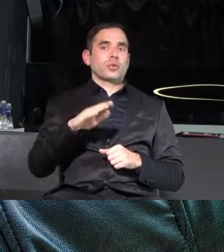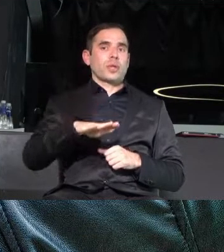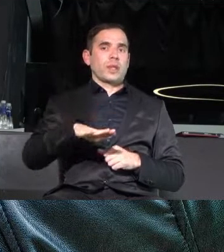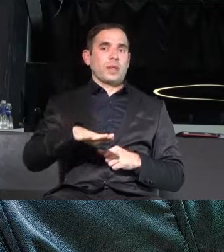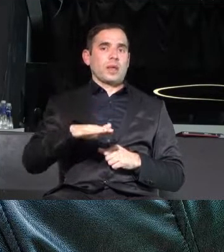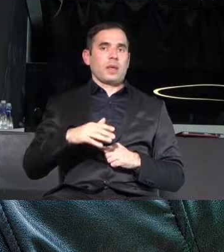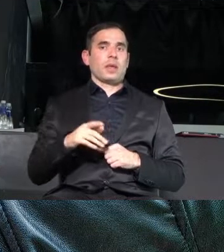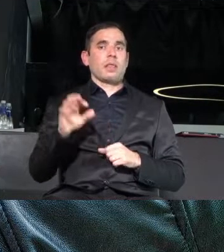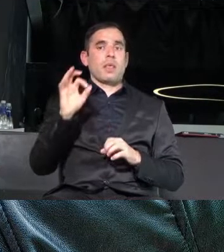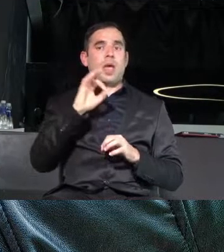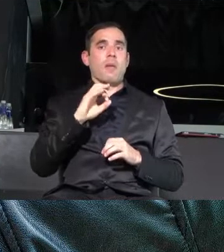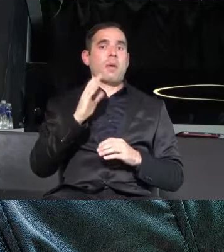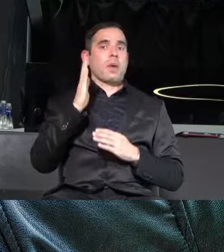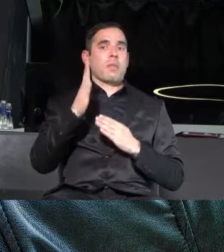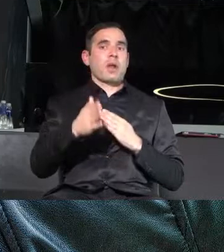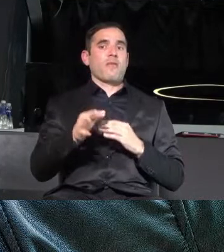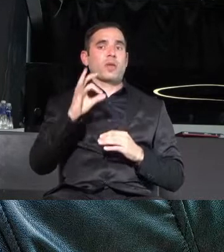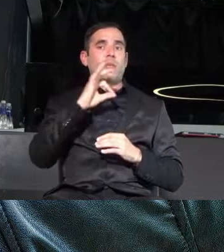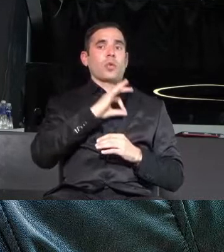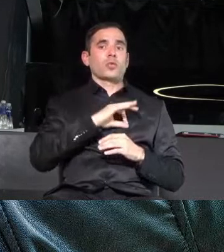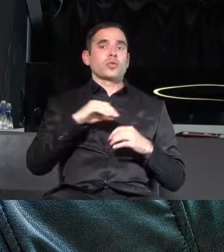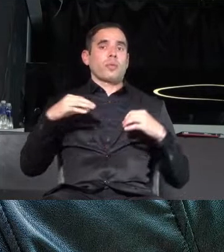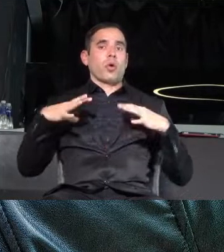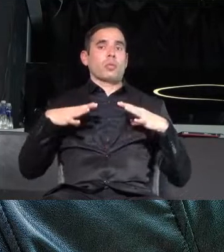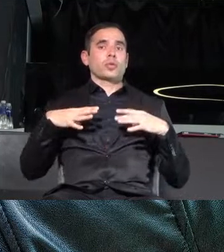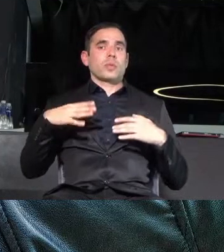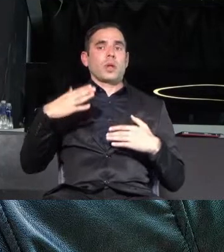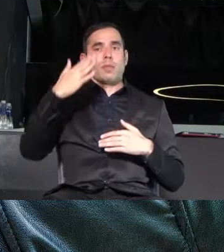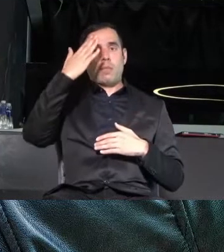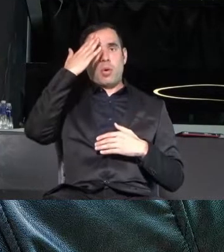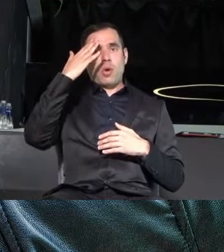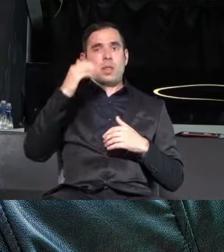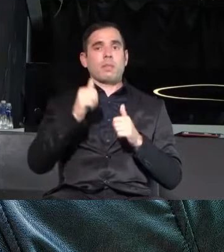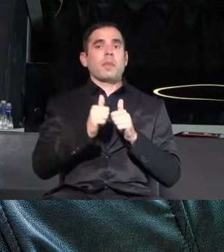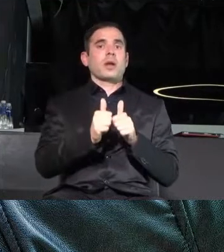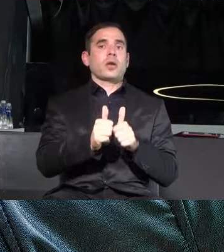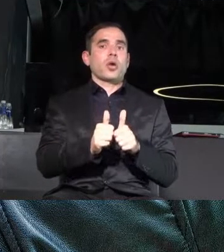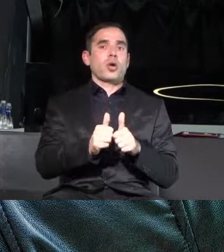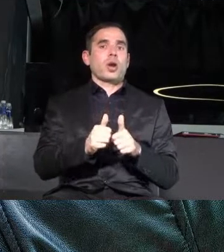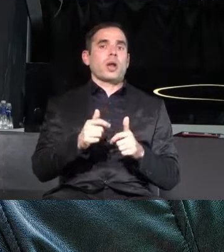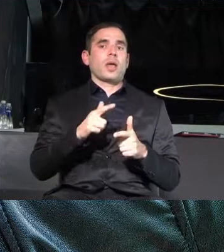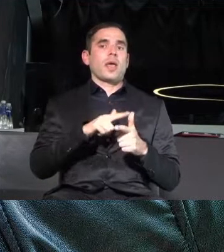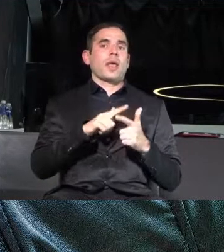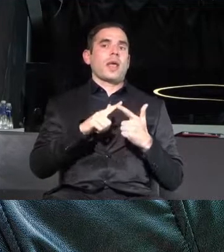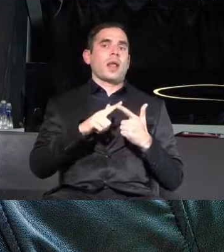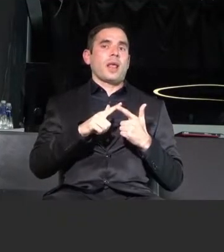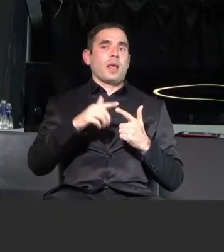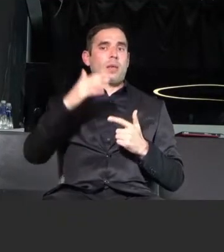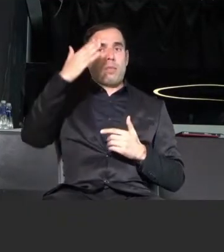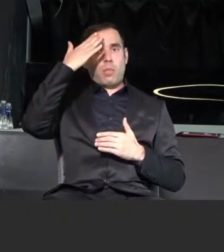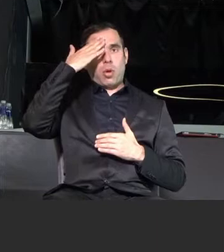получим отпуск при болен партньор или болно дете. ние